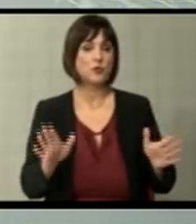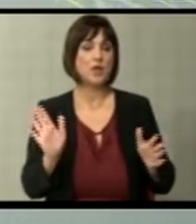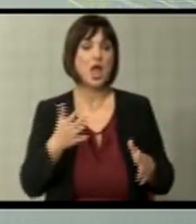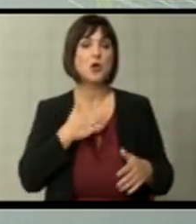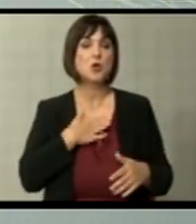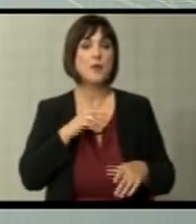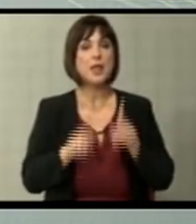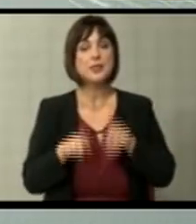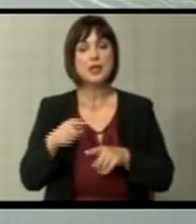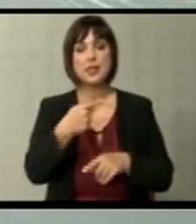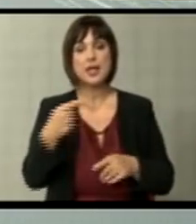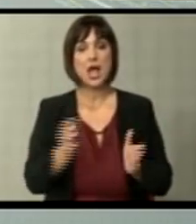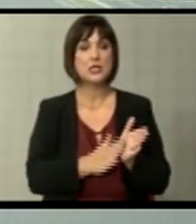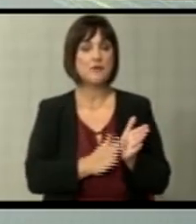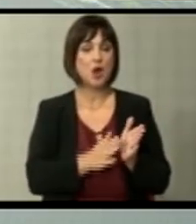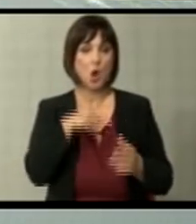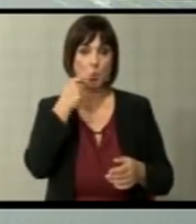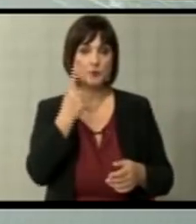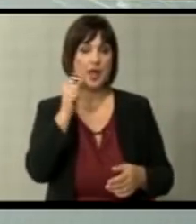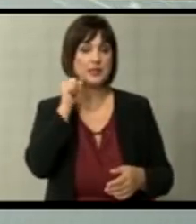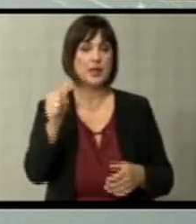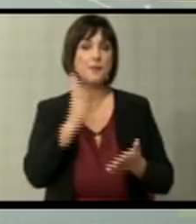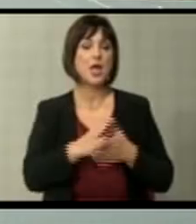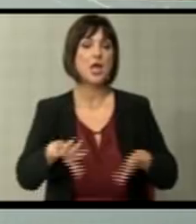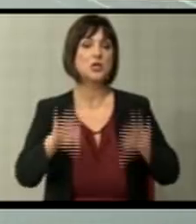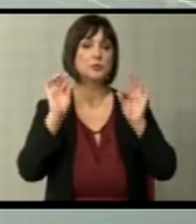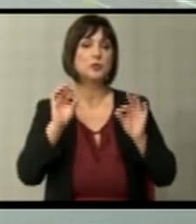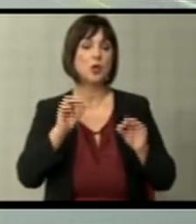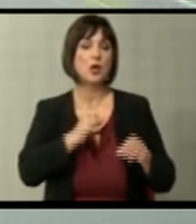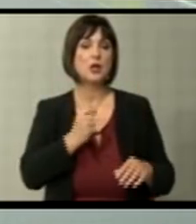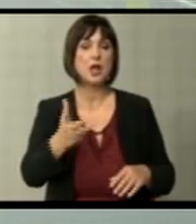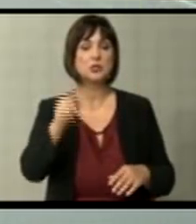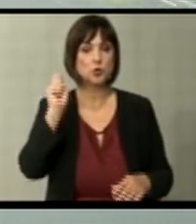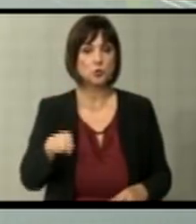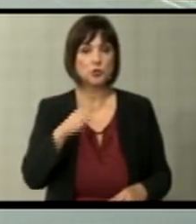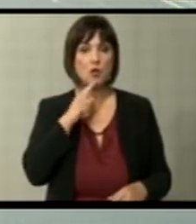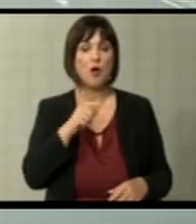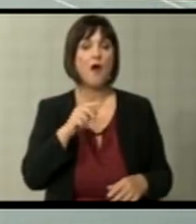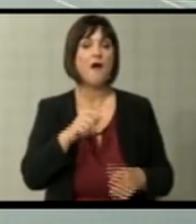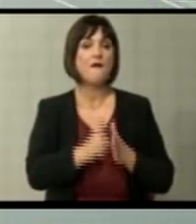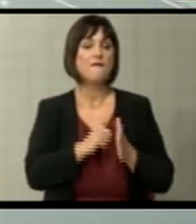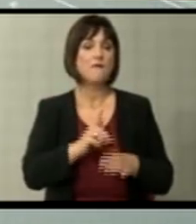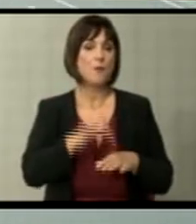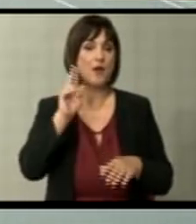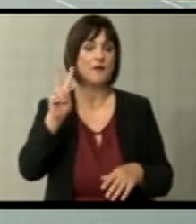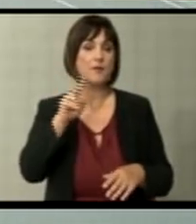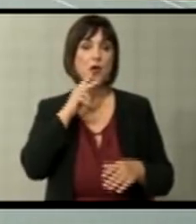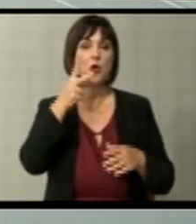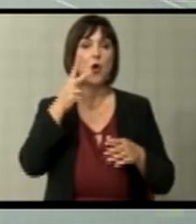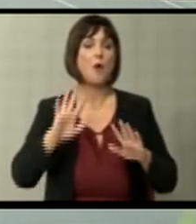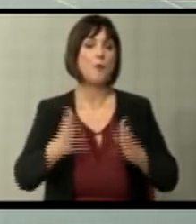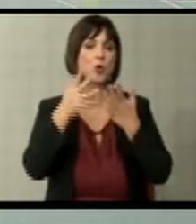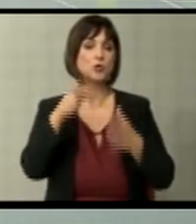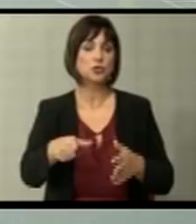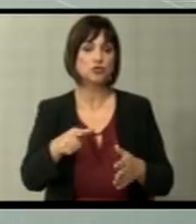иако има некои негативни примери кои говорат во еден ден биле избрани толку и толку суди во моментот кога ВМРО ДПМН го бојкотираше парламентот. Но